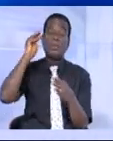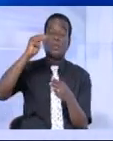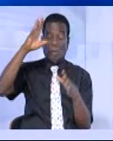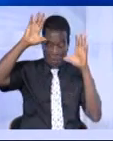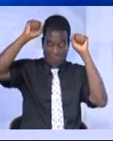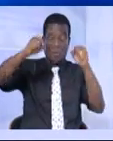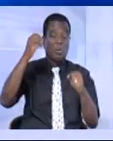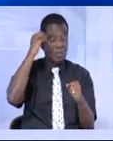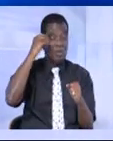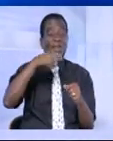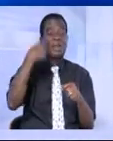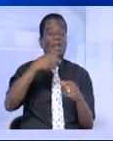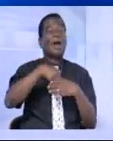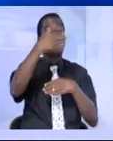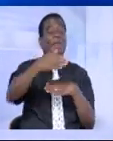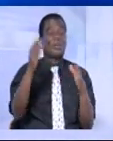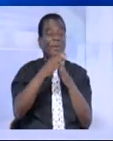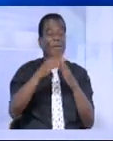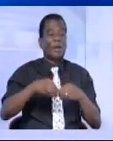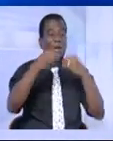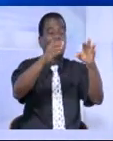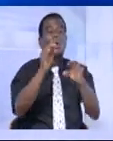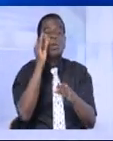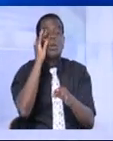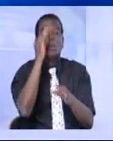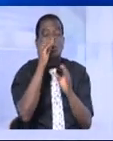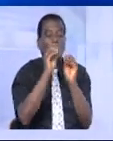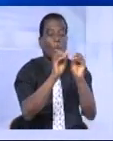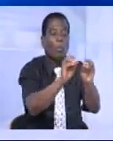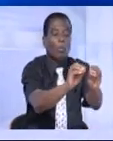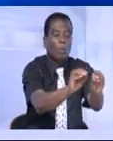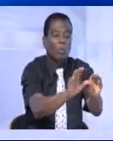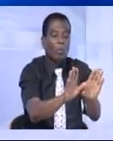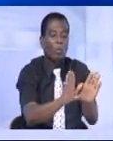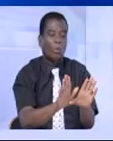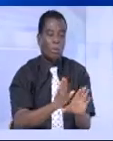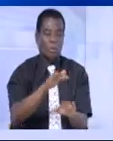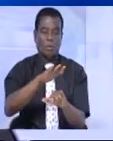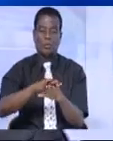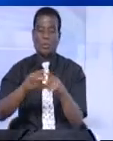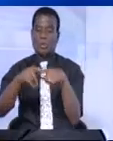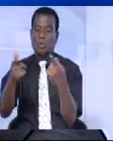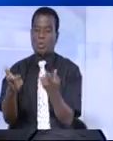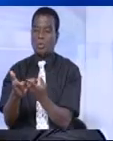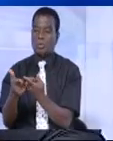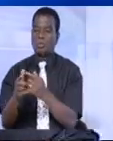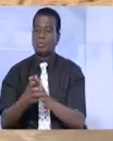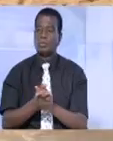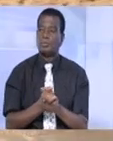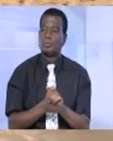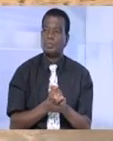en marge de ce conseil des ministres, a déposé une cheve de fleurs sur le site de l'attentat meutrier. Abibadam Blesaoui.